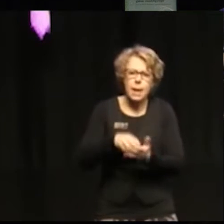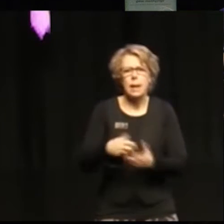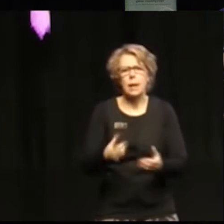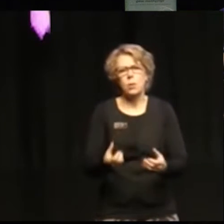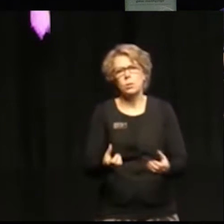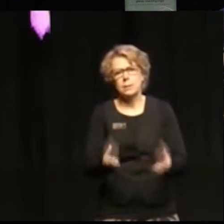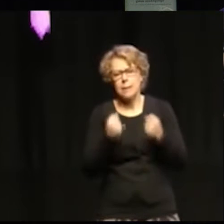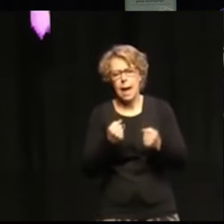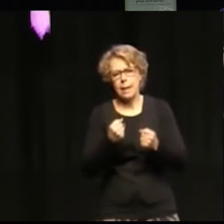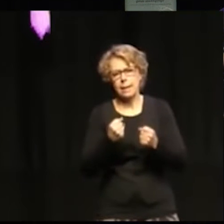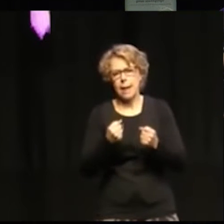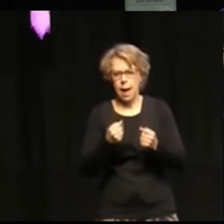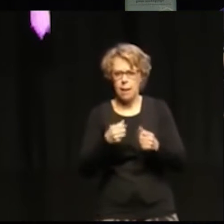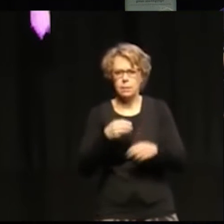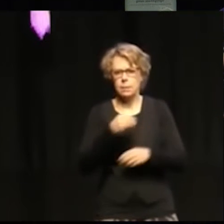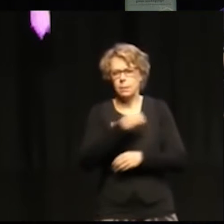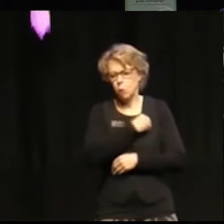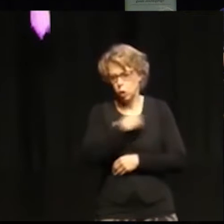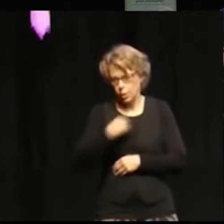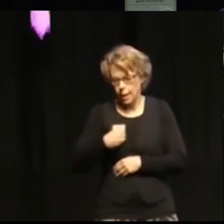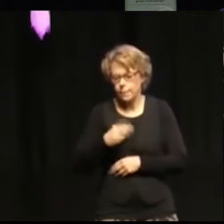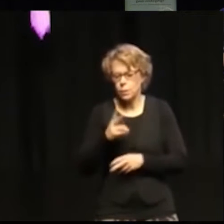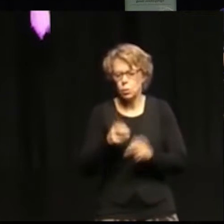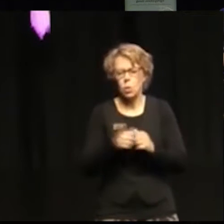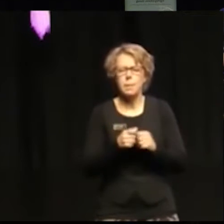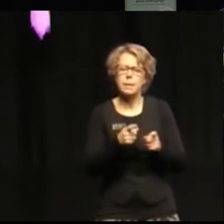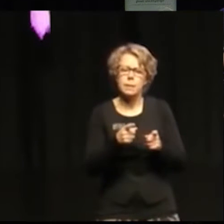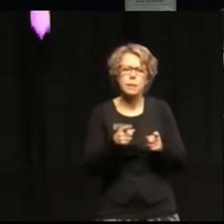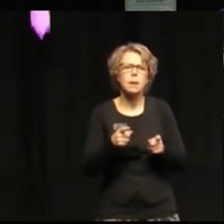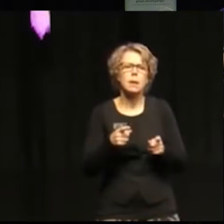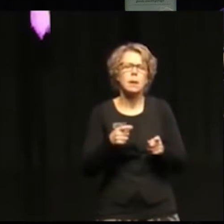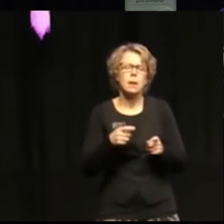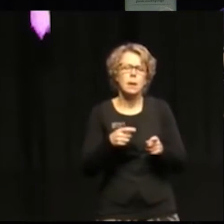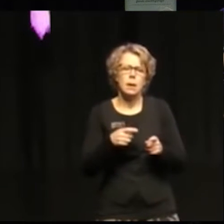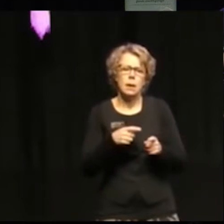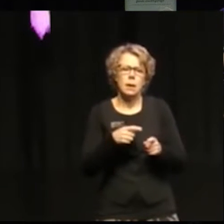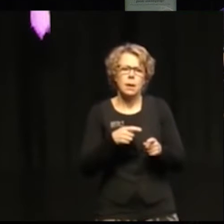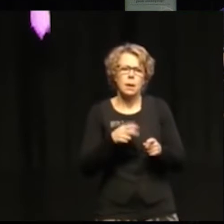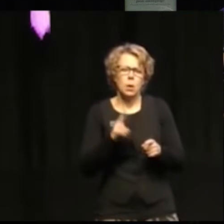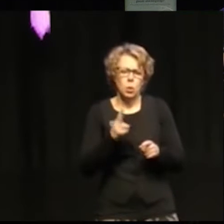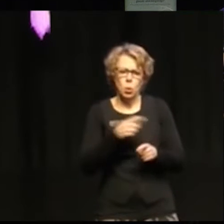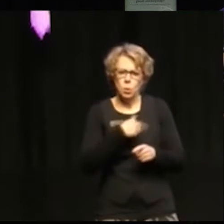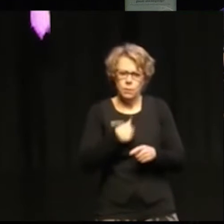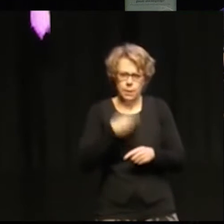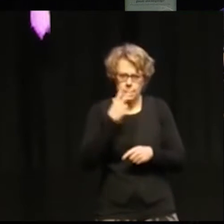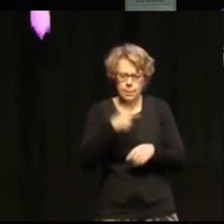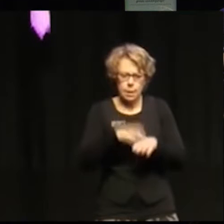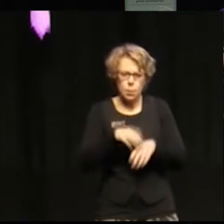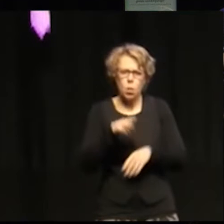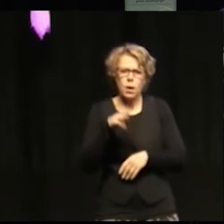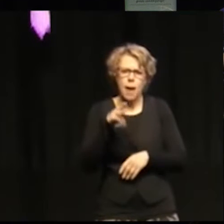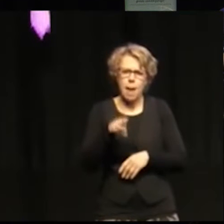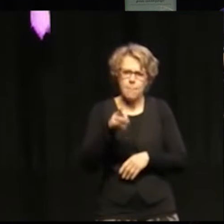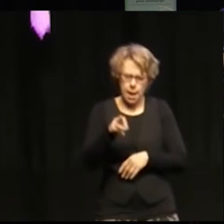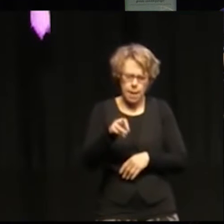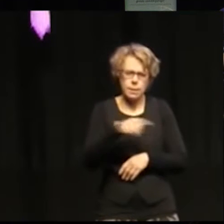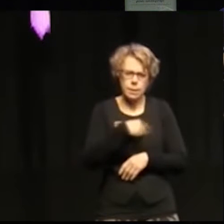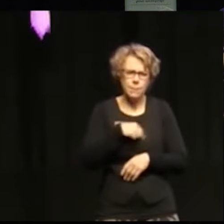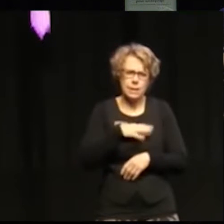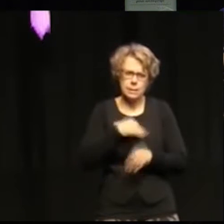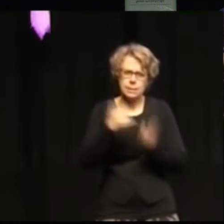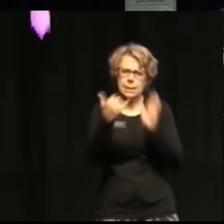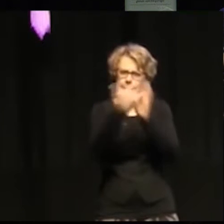Our analysis shows that human rights are reflected across the global agenda.